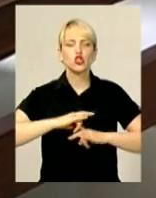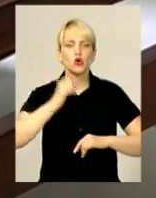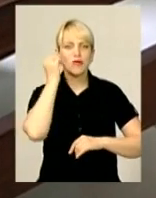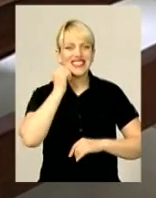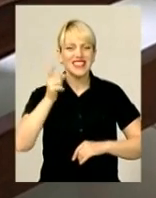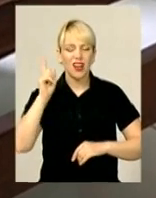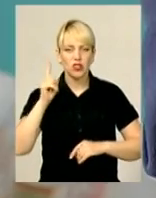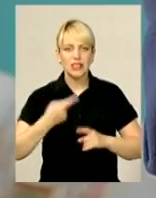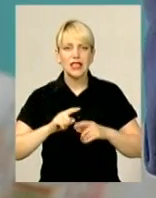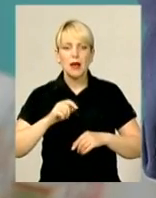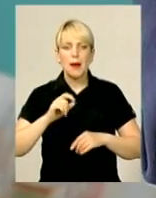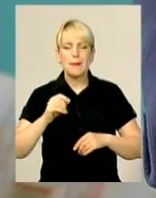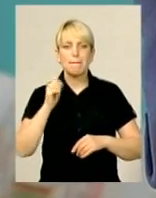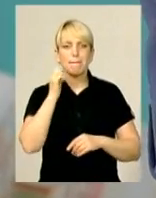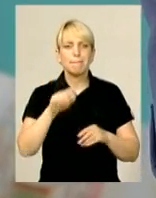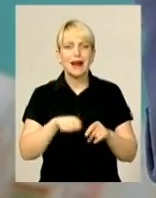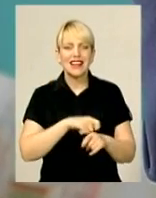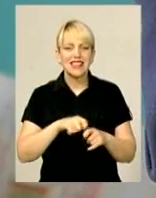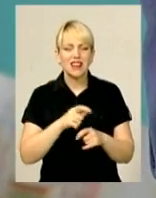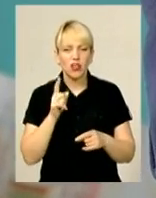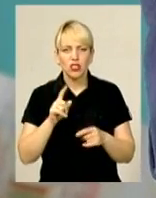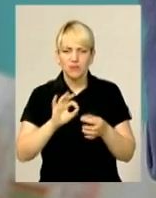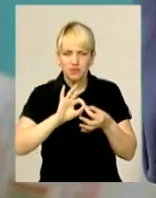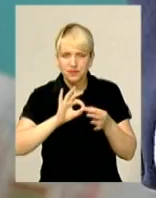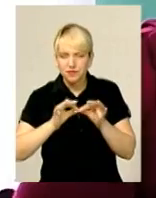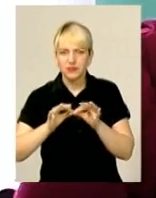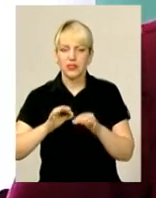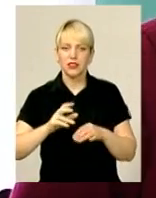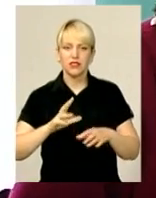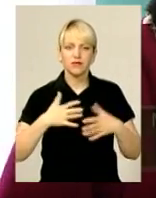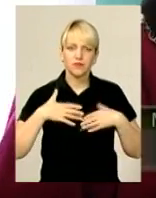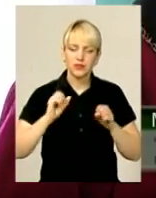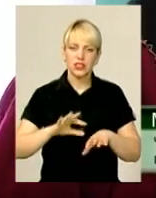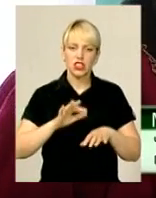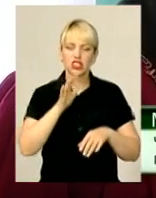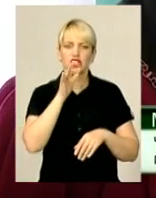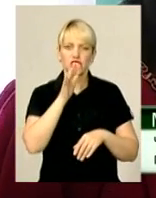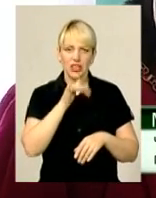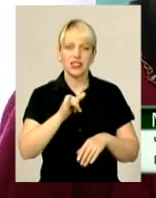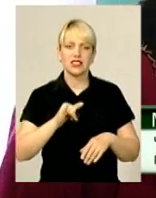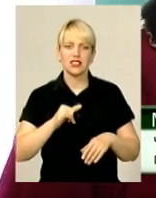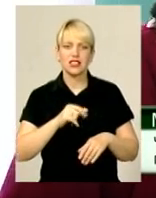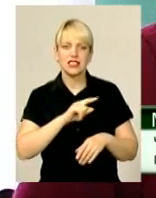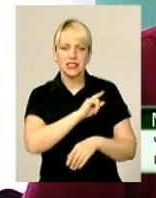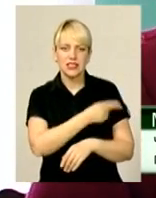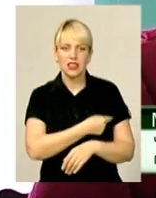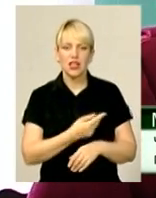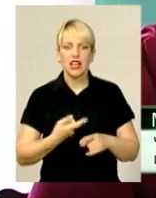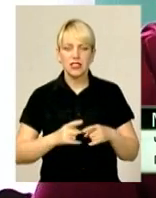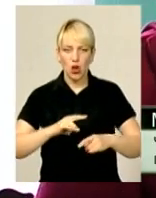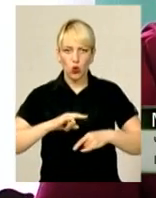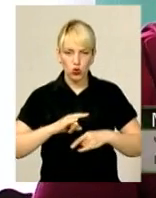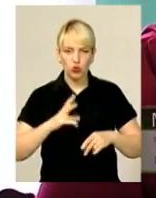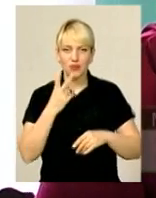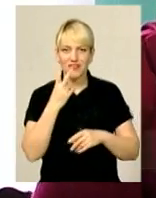з натуральних матеріалів відтворюють особливо ретельно та не шкодуючи часу. Цей костюм мені знадобилося 2,5 роки, для того,